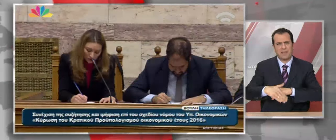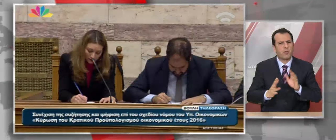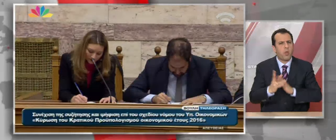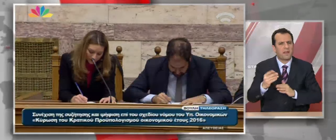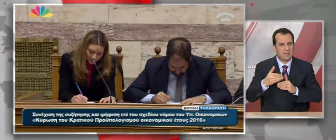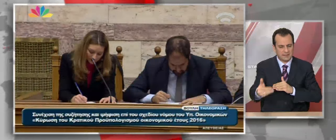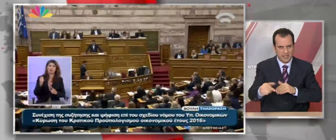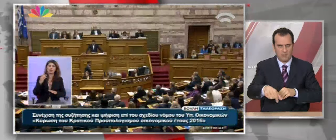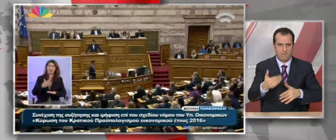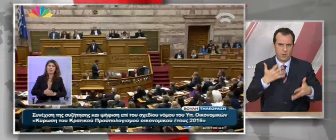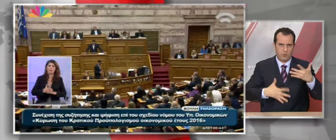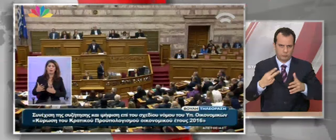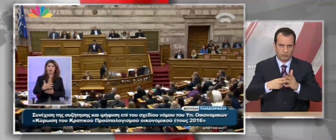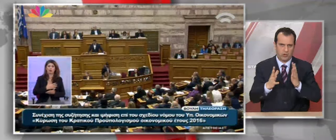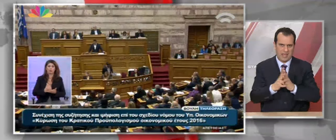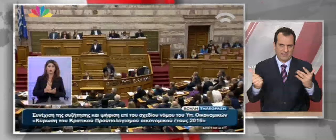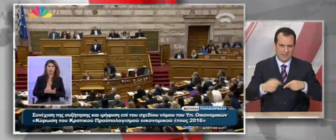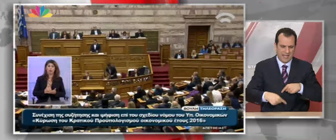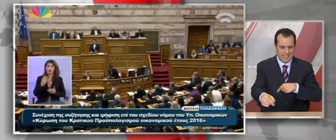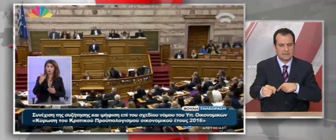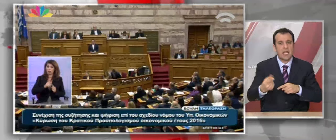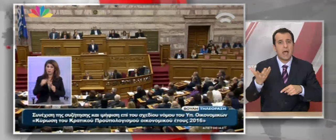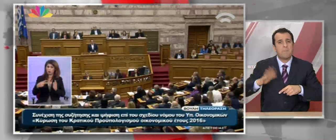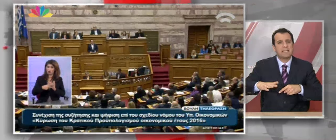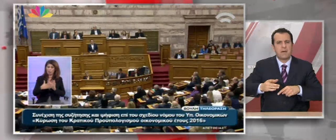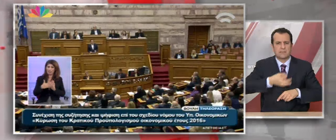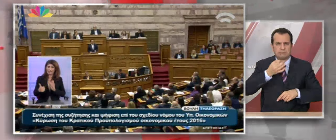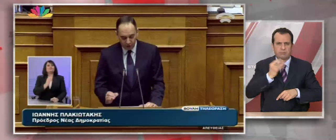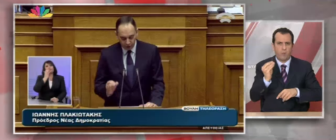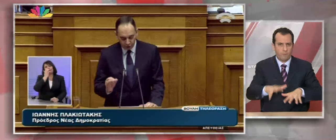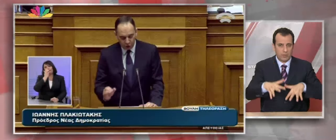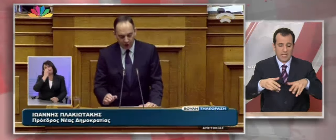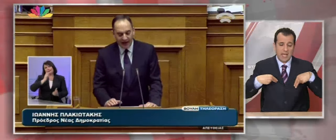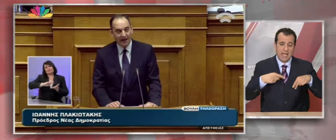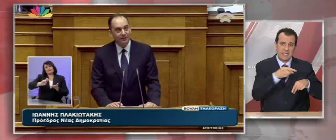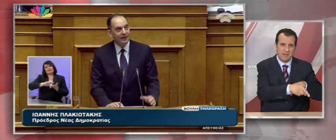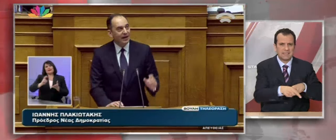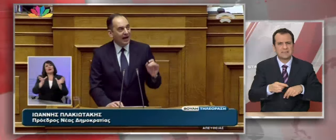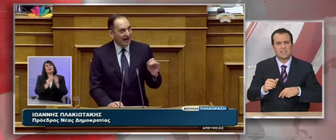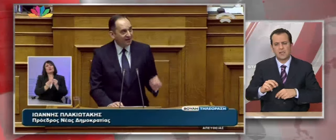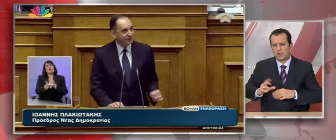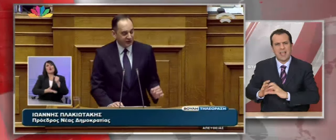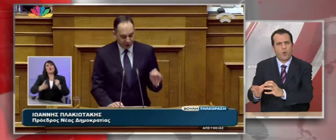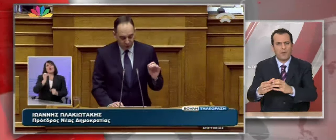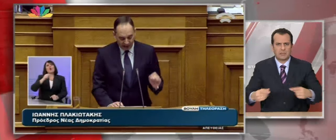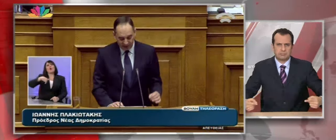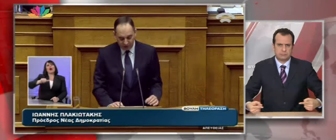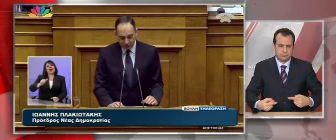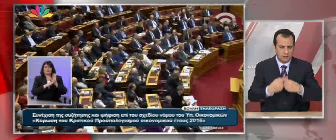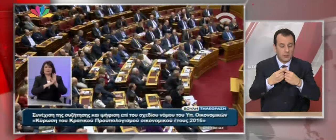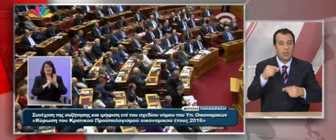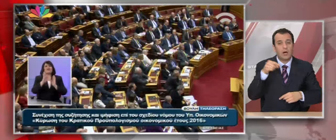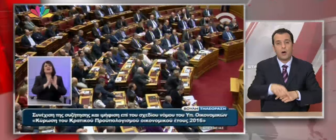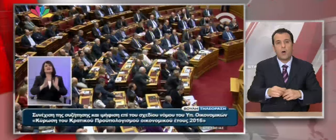2016. Κατά τη διάρκεια της πενθήμερης συζήτησης στη Βουλή κυβέρνηση και αντιπολίτευση διασταύρωσαν τα ξύφι τους ενώ σφοδροί ήταν η